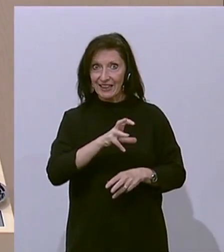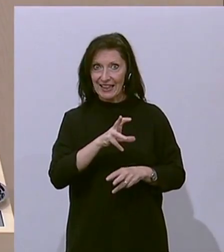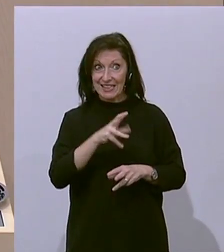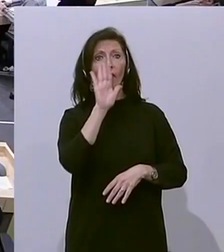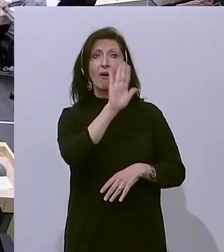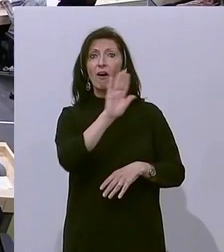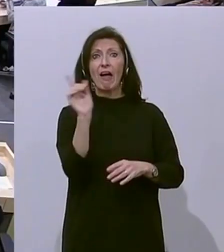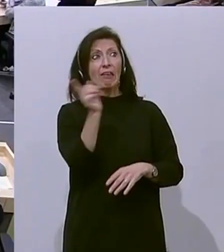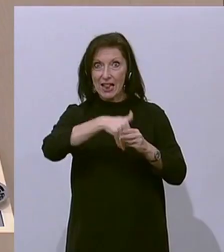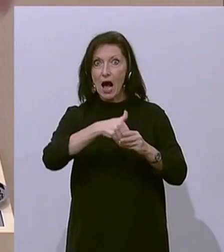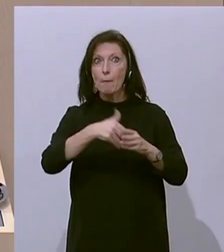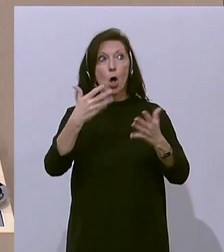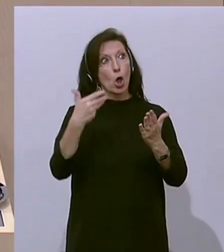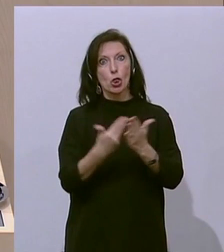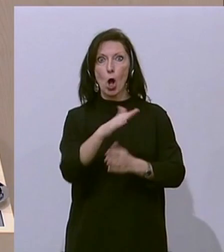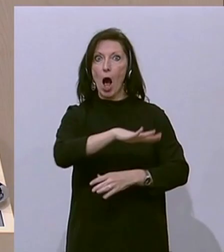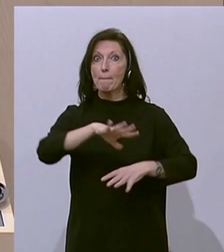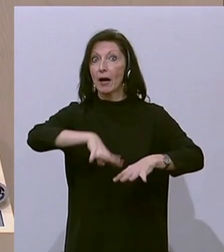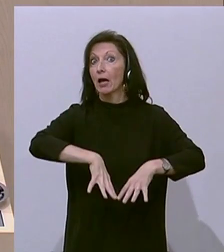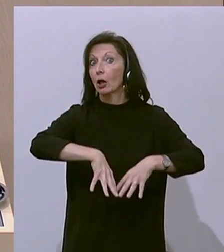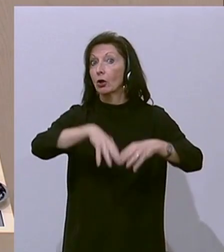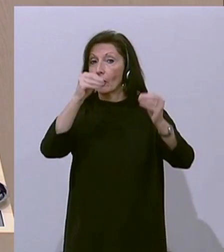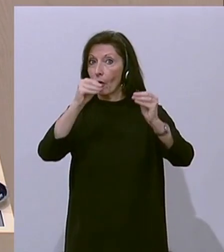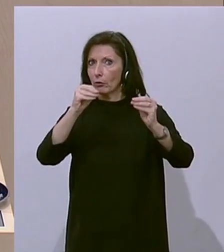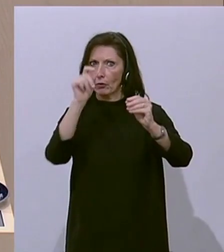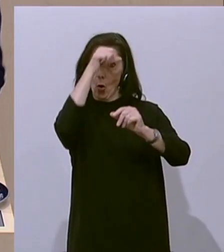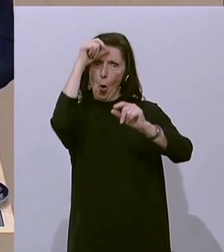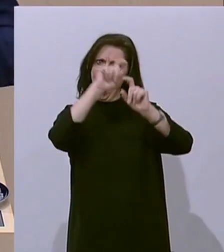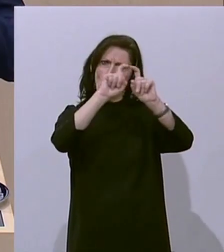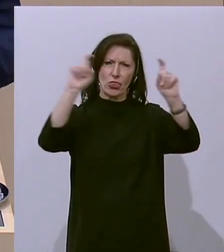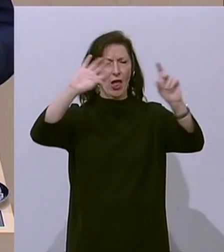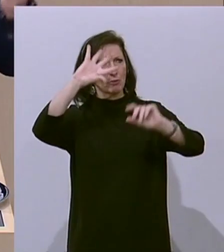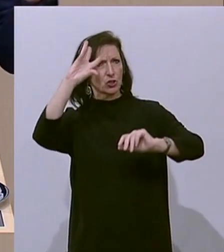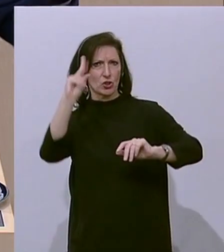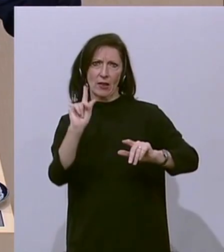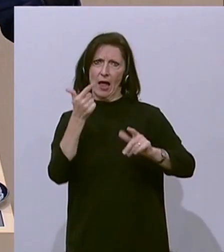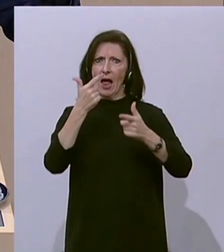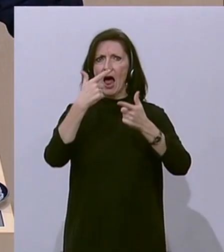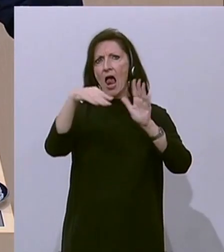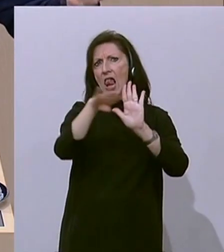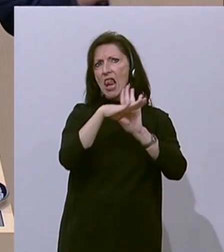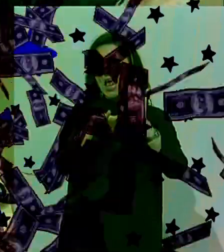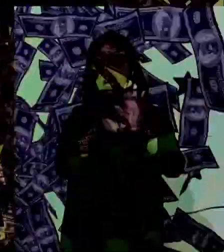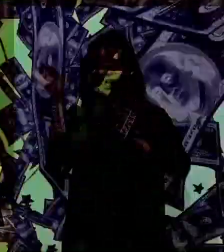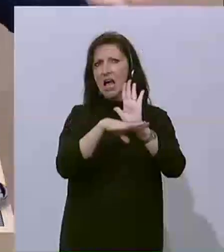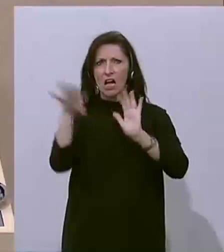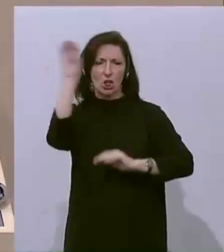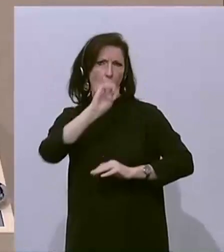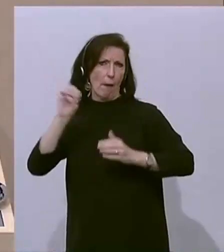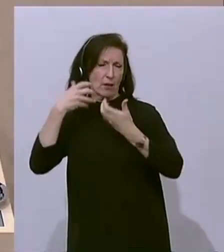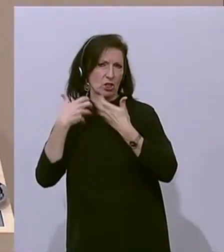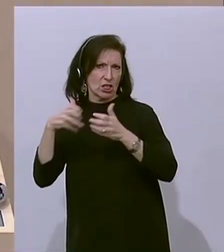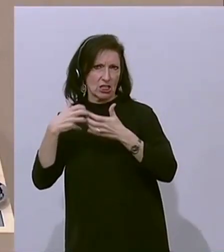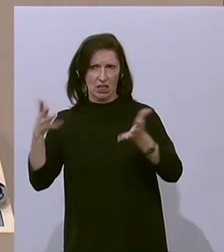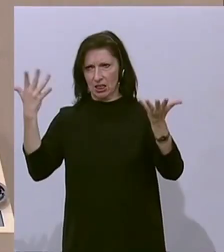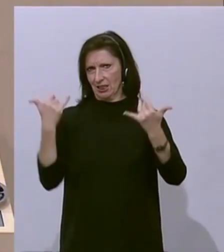einen neuen Bereich Da knallen wir einen großartig klingenden Namen drauf Legal and European Affairs Das wird